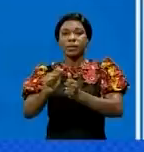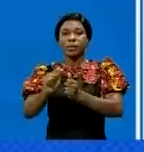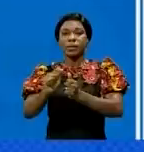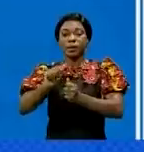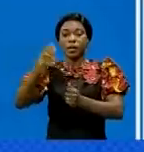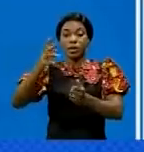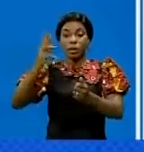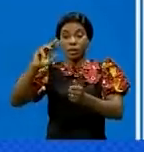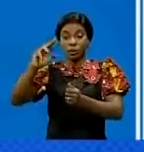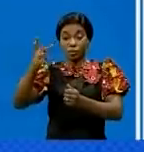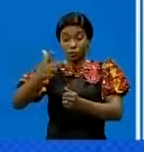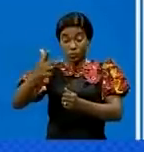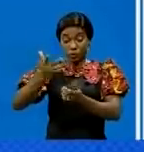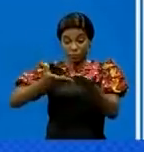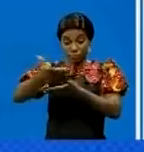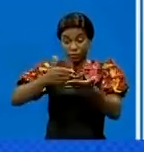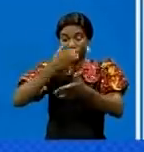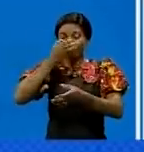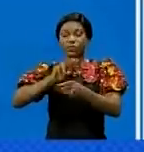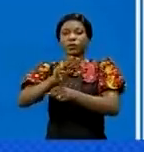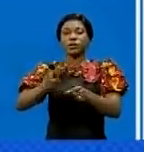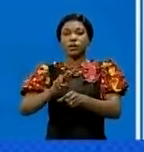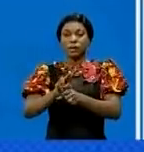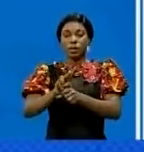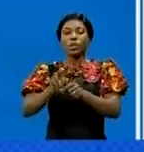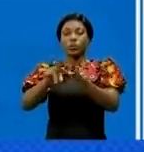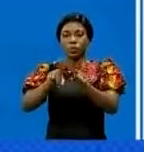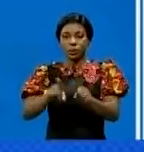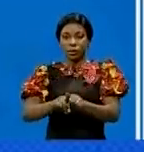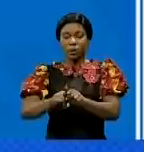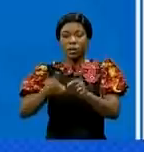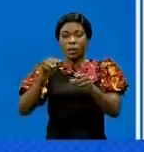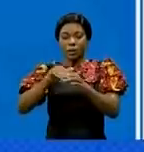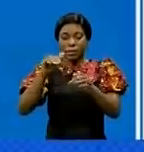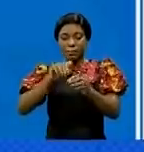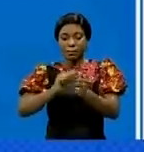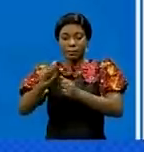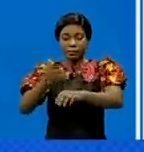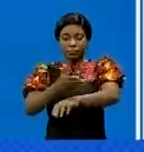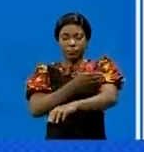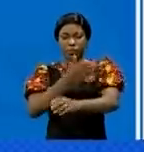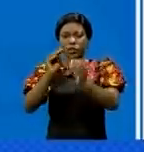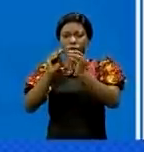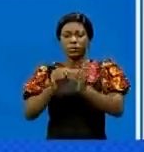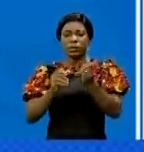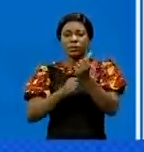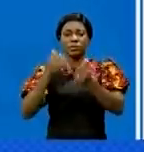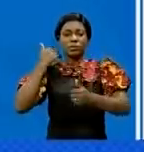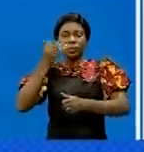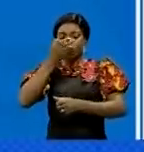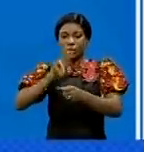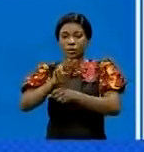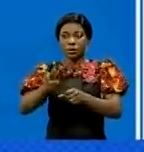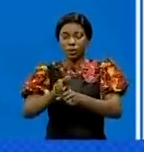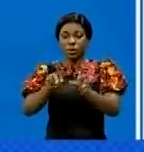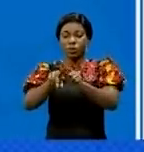De la troisième vague de la pandémie à Covid-19, caractérisée par la montée du taux de contamination avec le pic